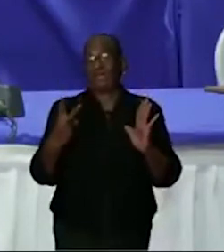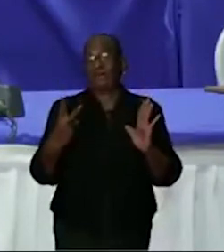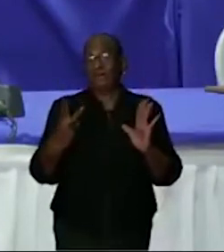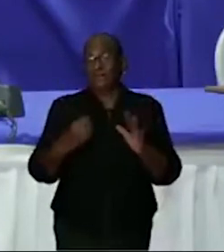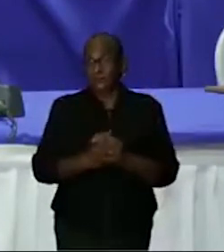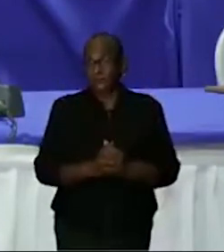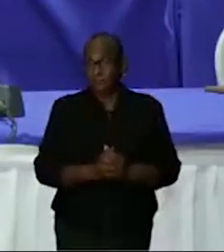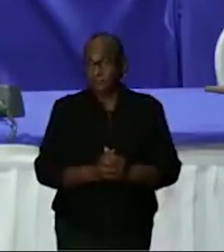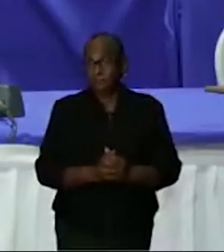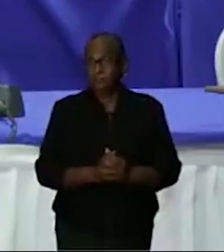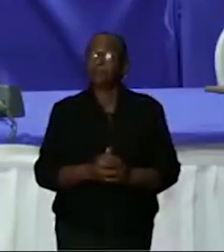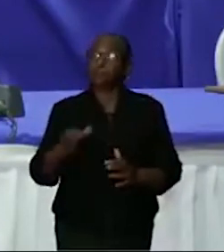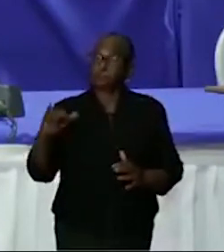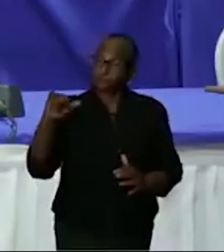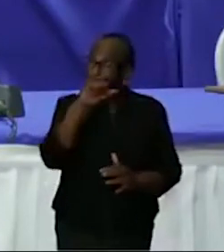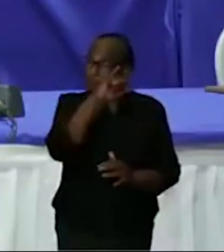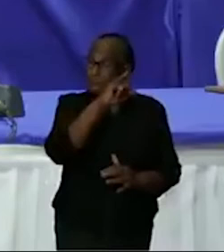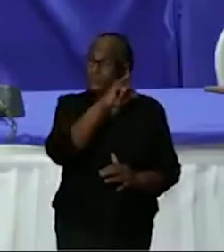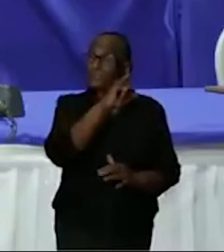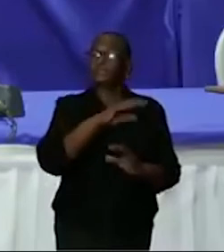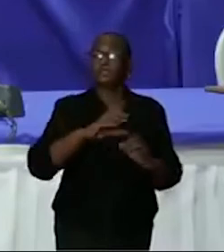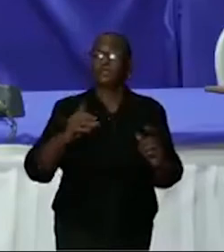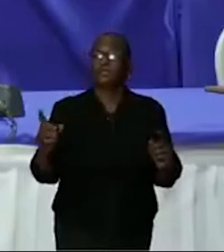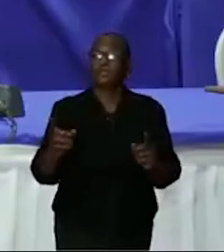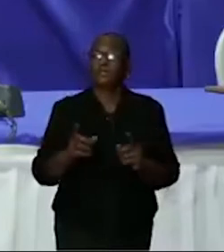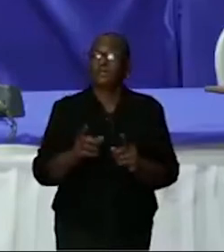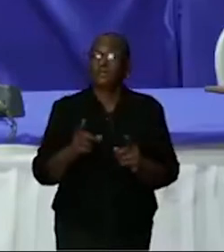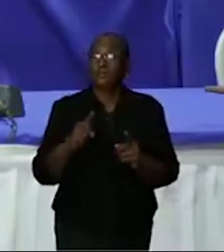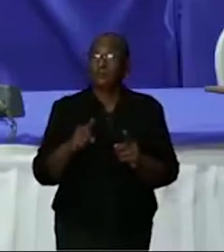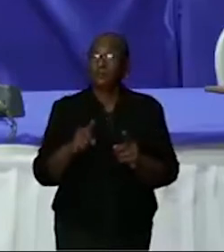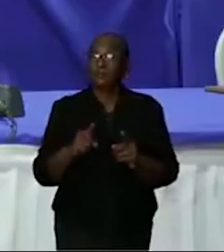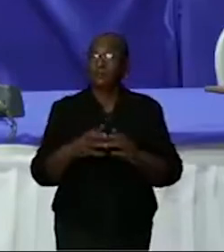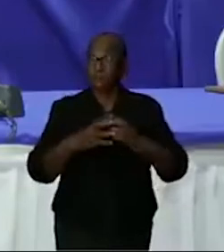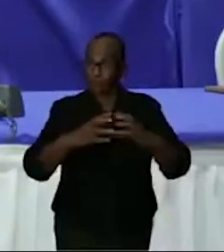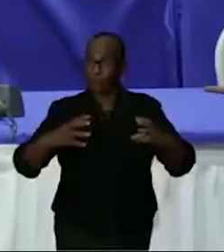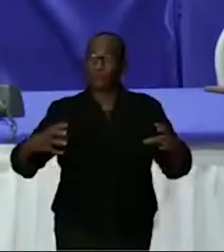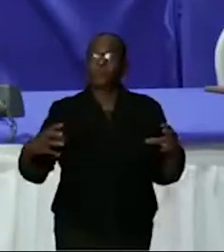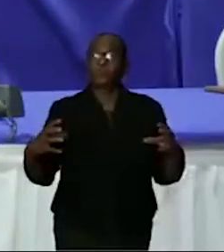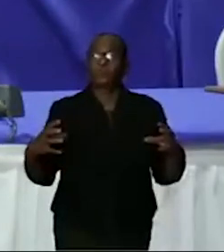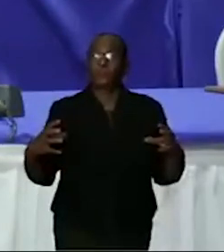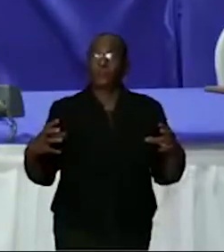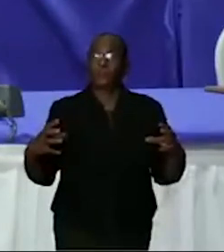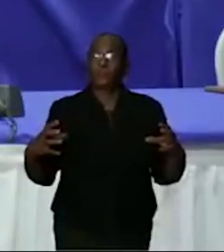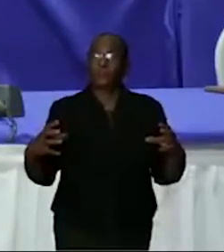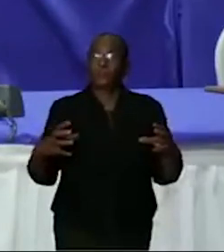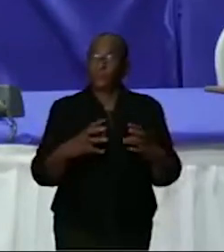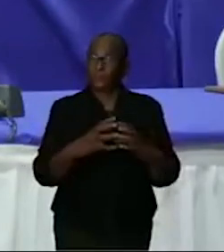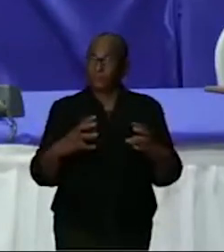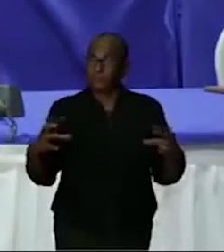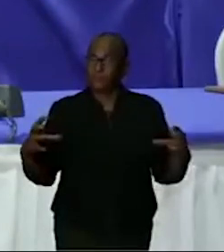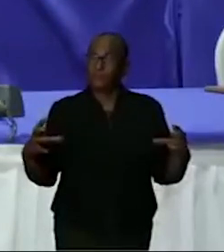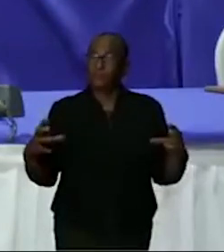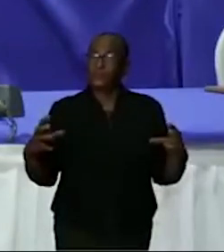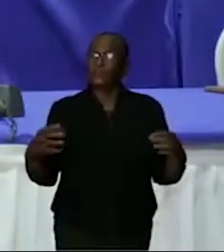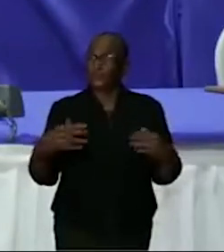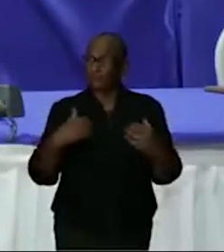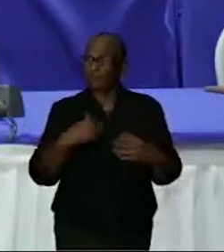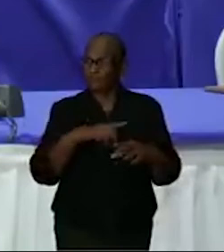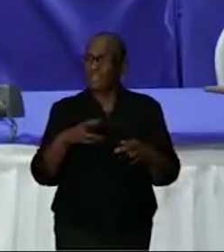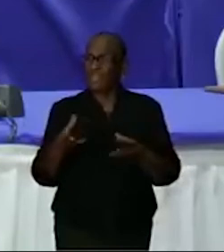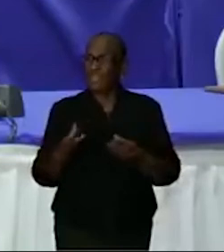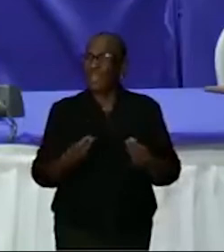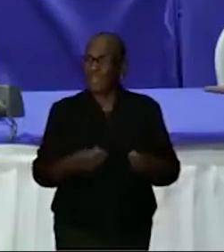wij die dus slechts zullen toekennen naar dat bedrijven. Want we hebben al reeds de ervaring de